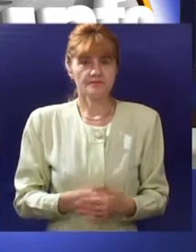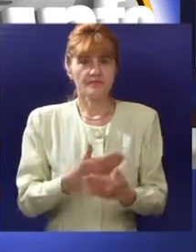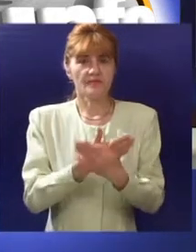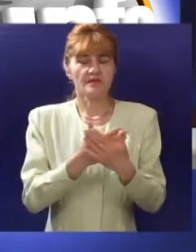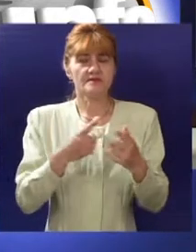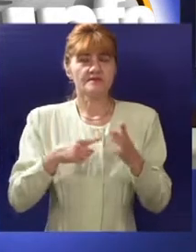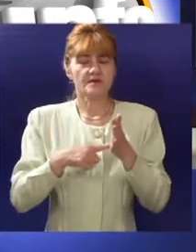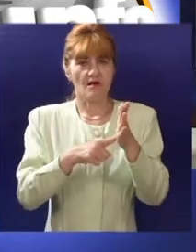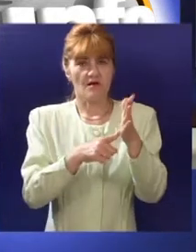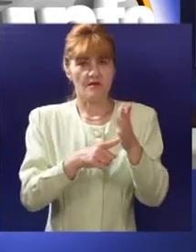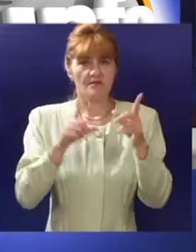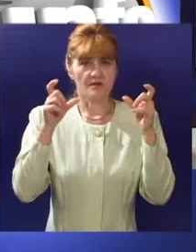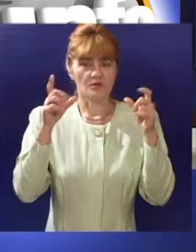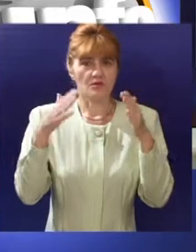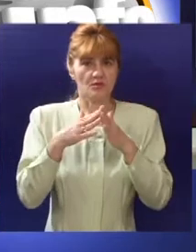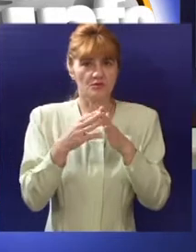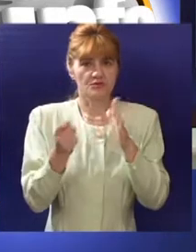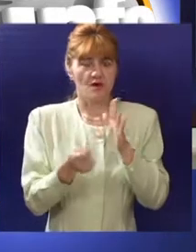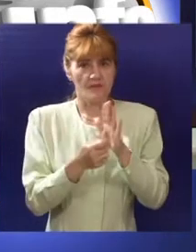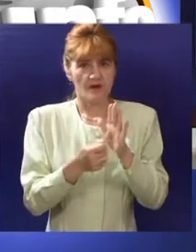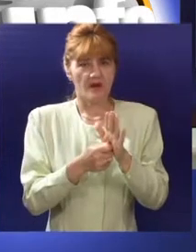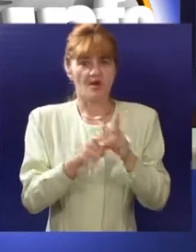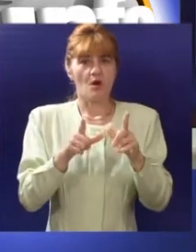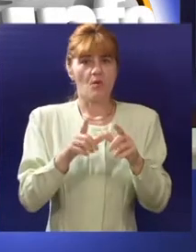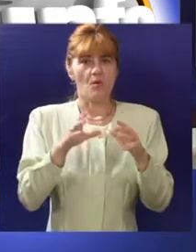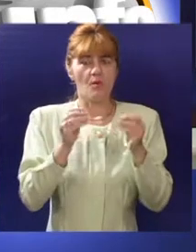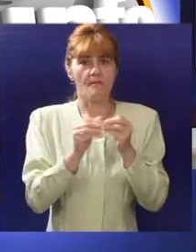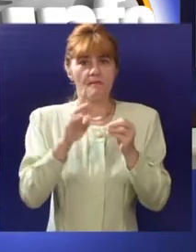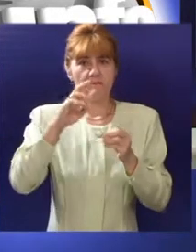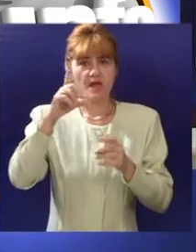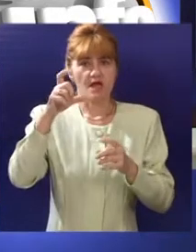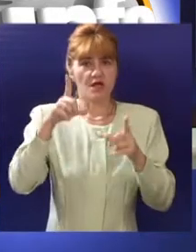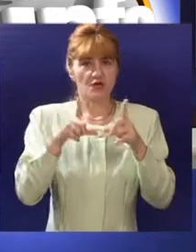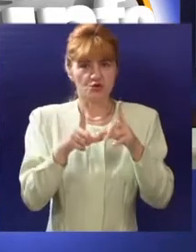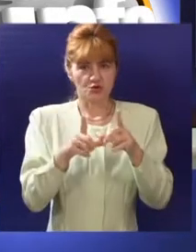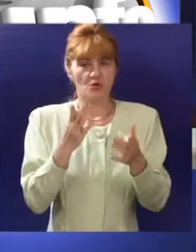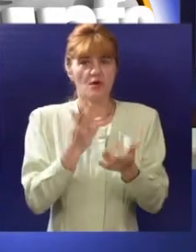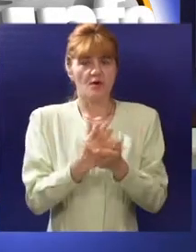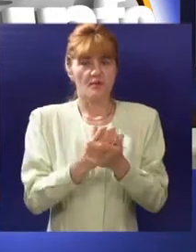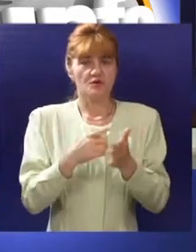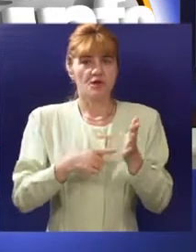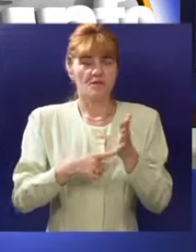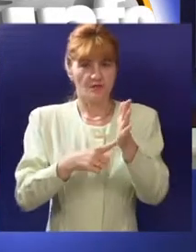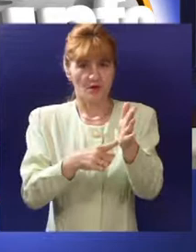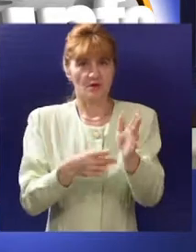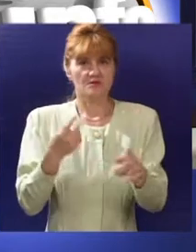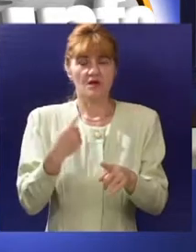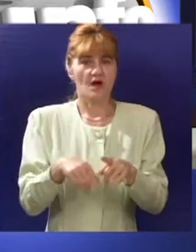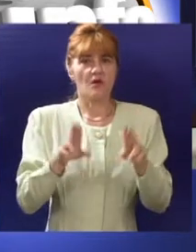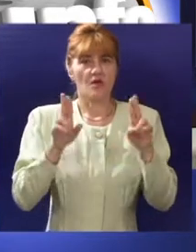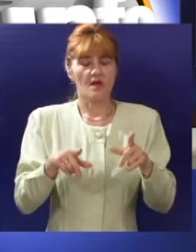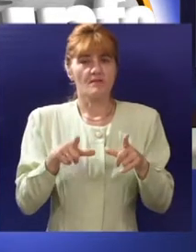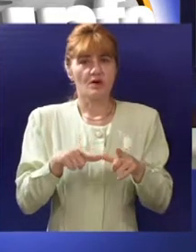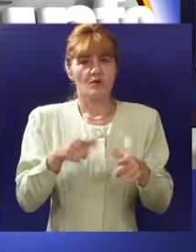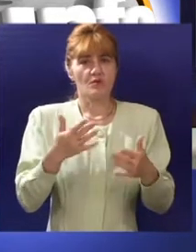Sajem nekretnina i investicija Real Viena u Beču, na kome se predstavlja i Subotica, protiče u znaku optimističnih najava o završetku